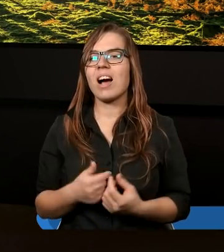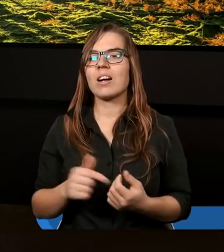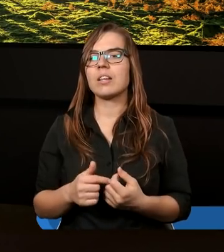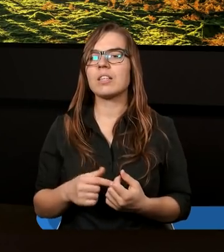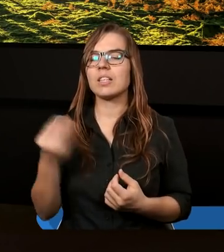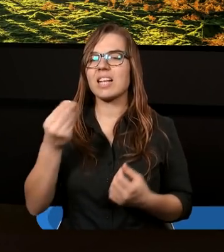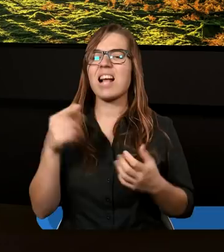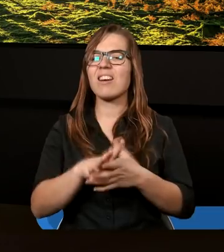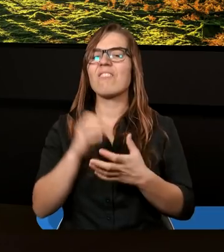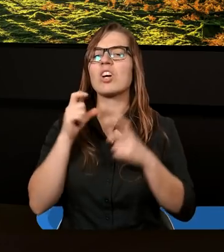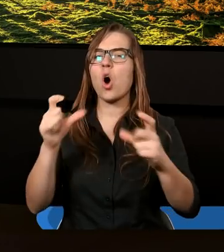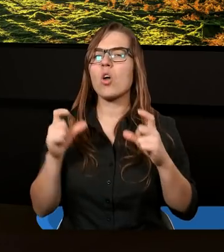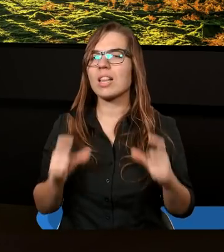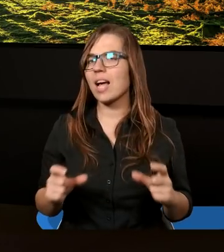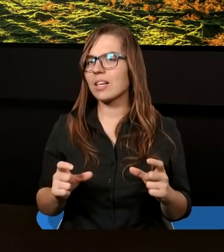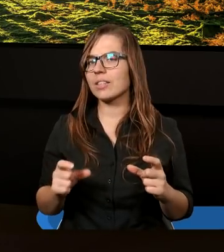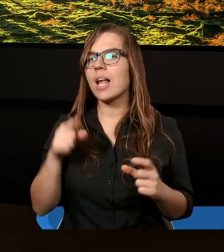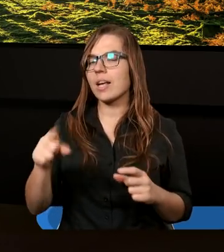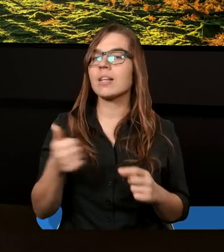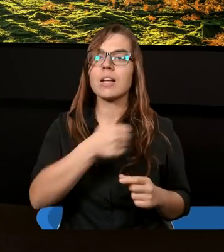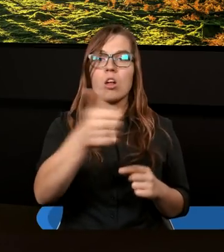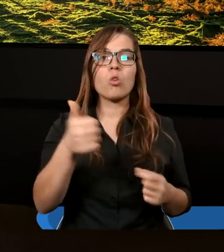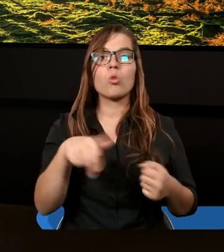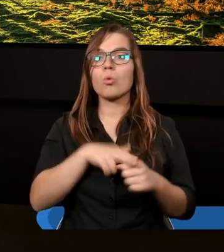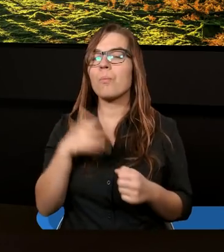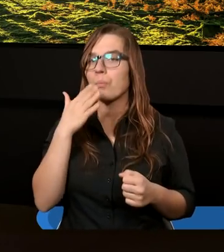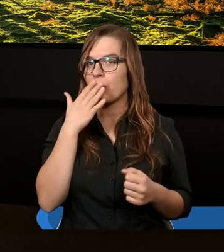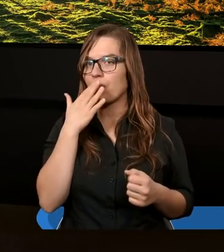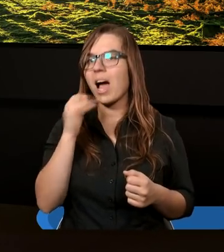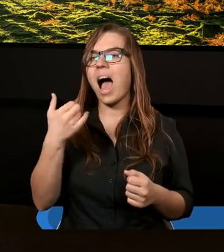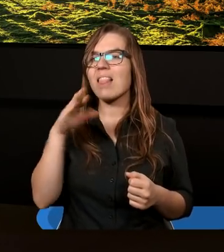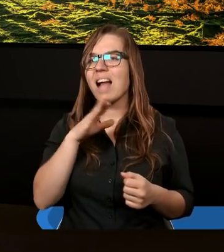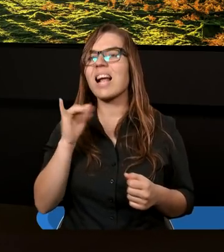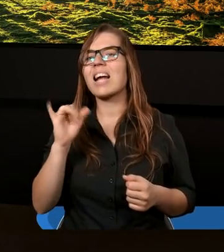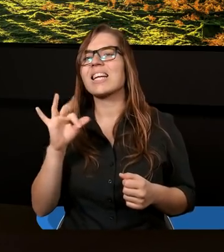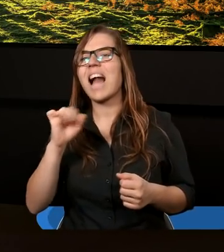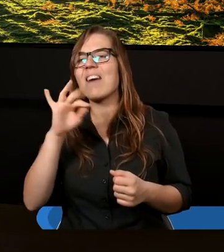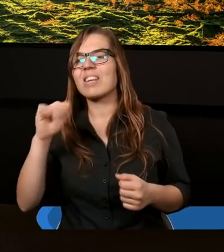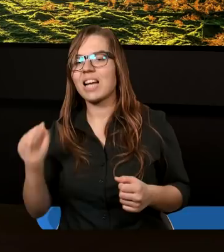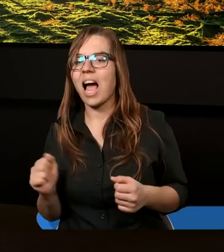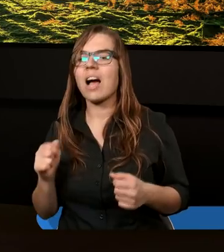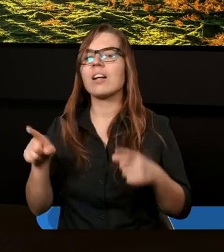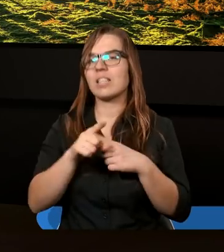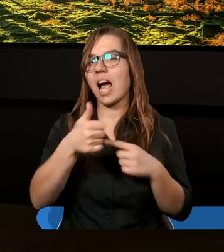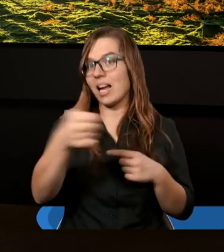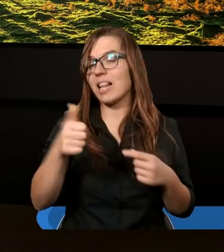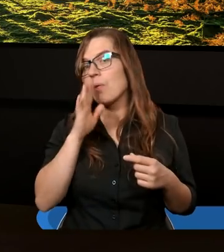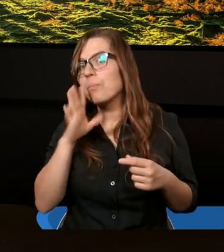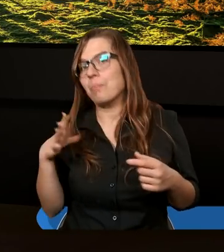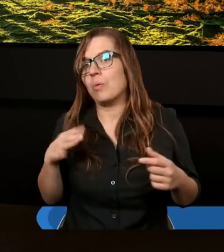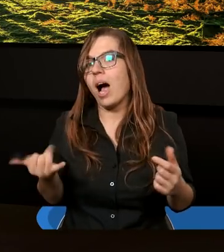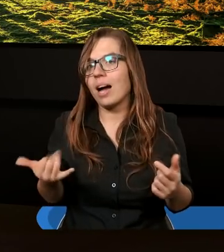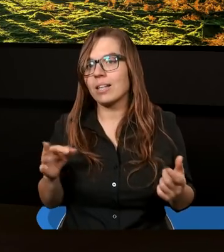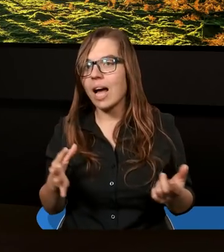że w kontekście tej jedności, o której mówimy, między Ananiaszem i Safirą, też jakaś jedność była, prawda?